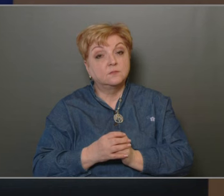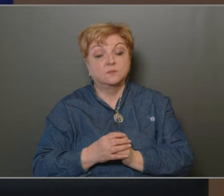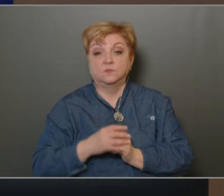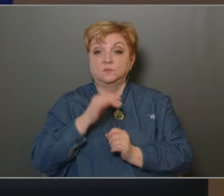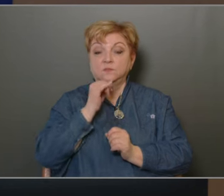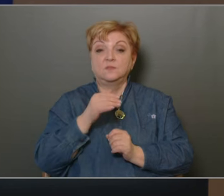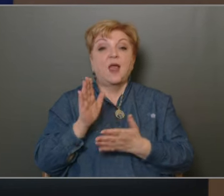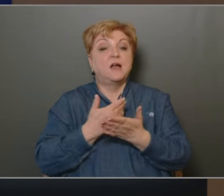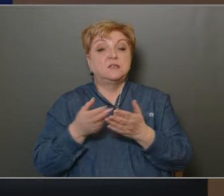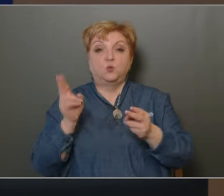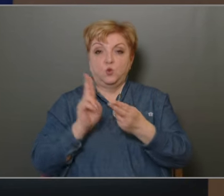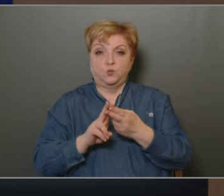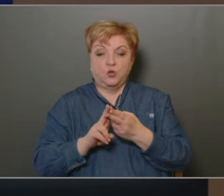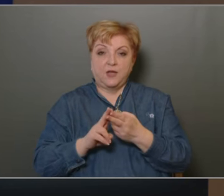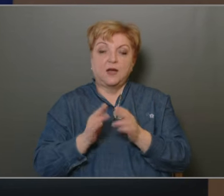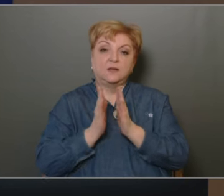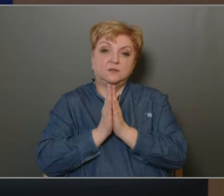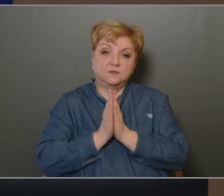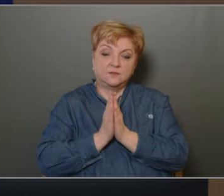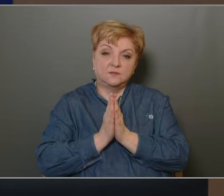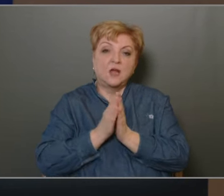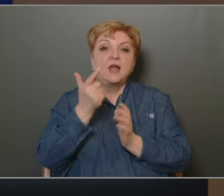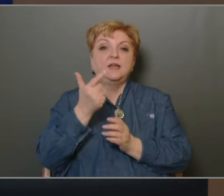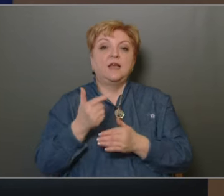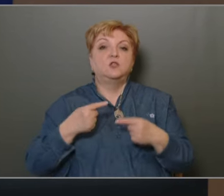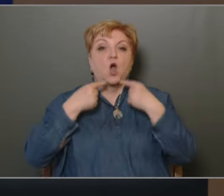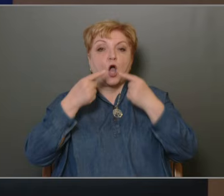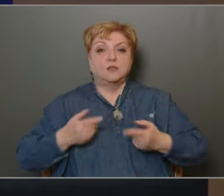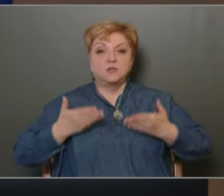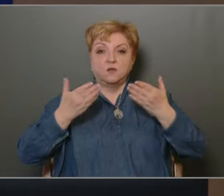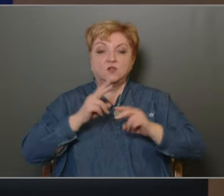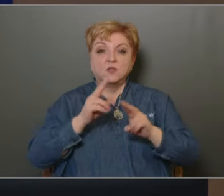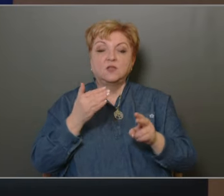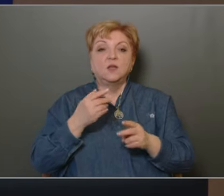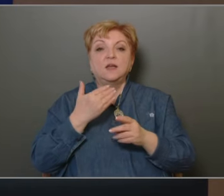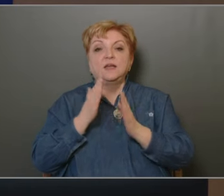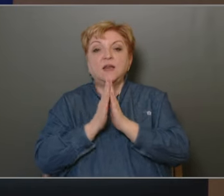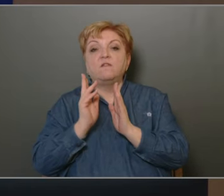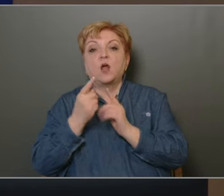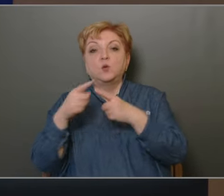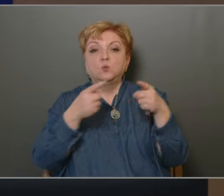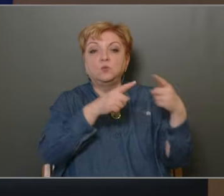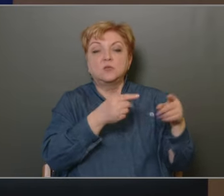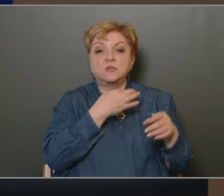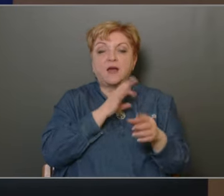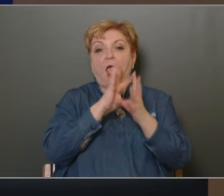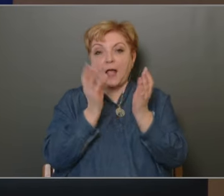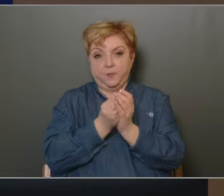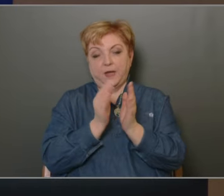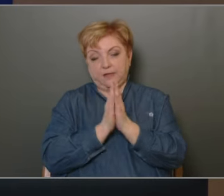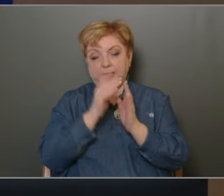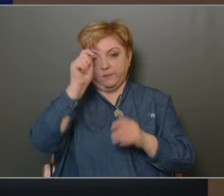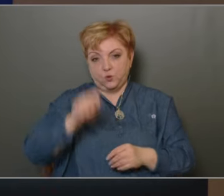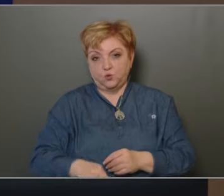Nincs. Egyszerű többséggel kell dönteni, két határozati javaslat van, kére valaki külön szavazást. Egyben